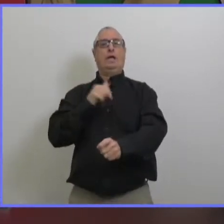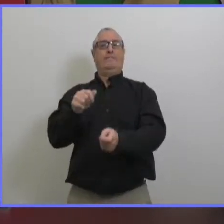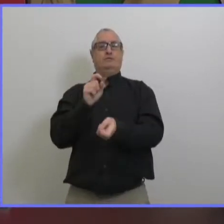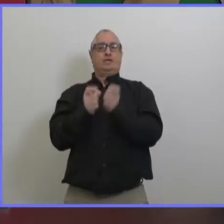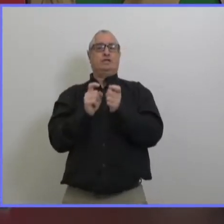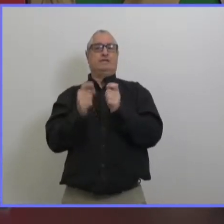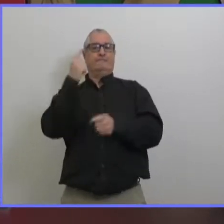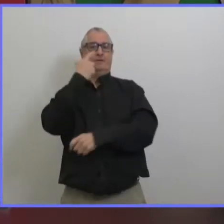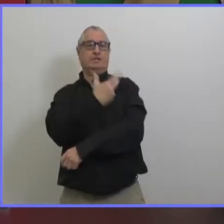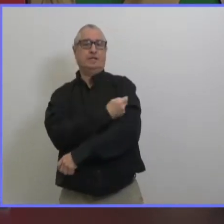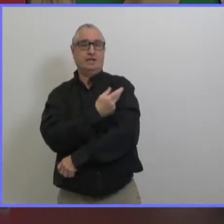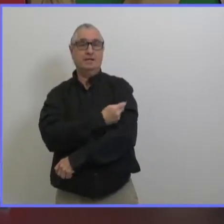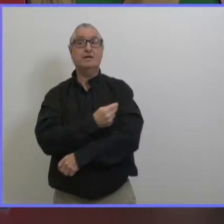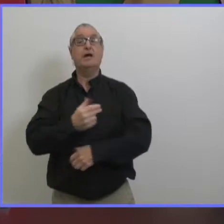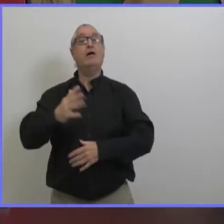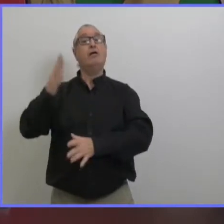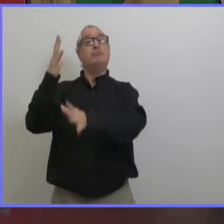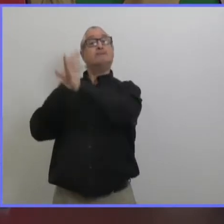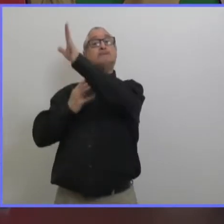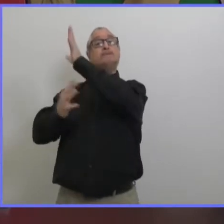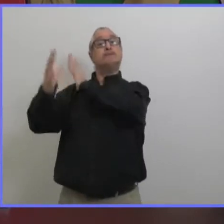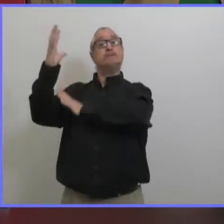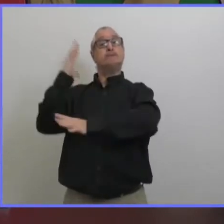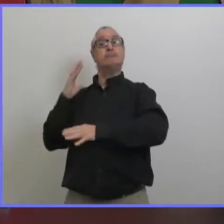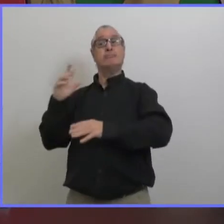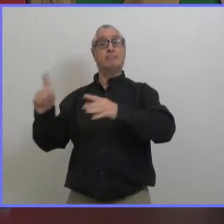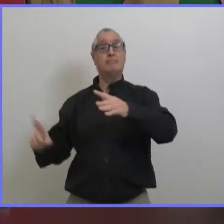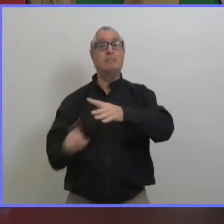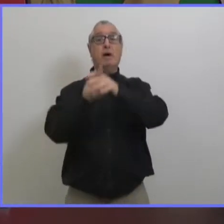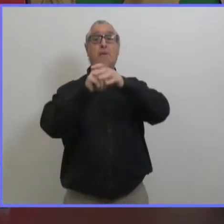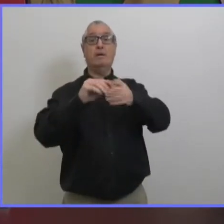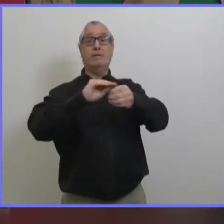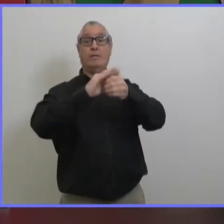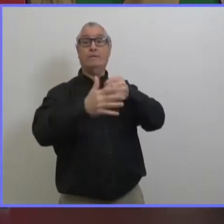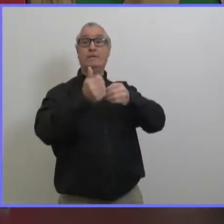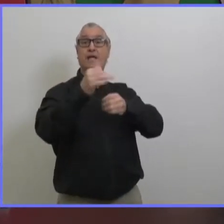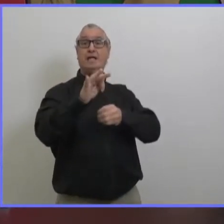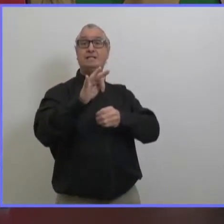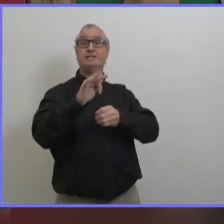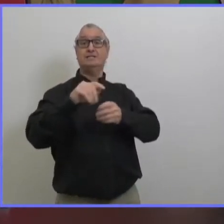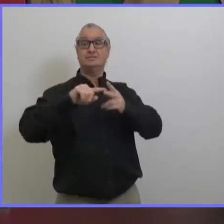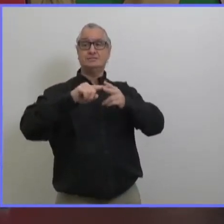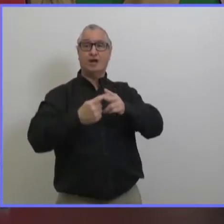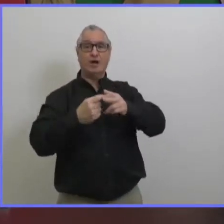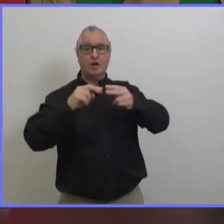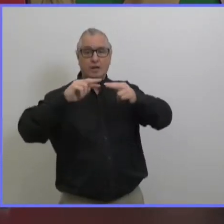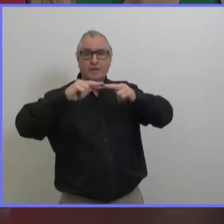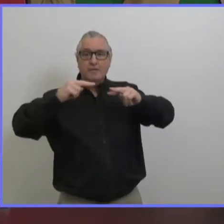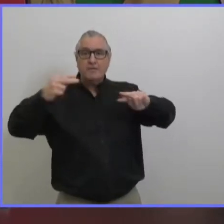pandémie on a commencé à faire du travail de séquençage sur ce virus est effectivement dans la question